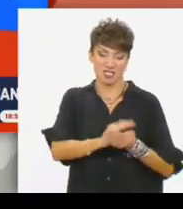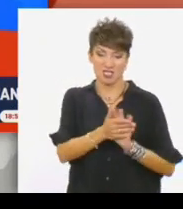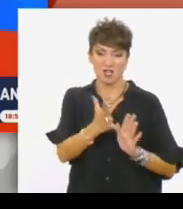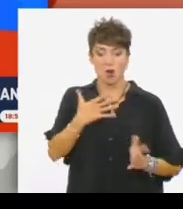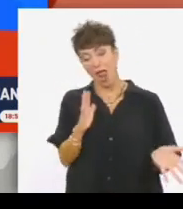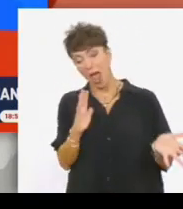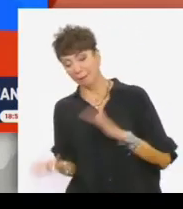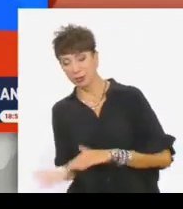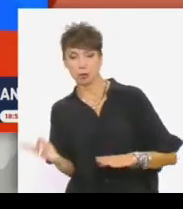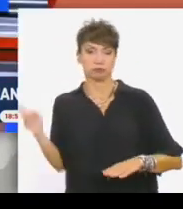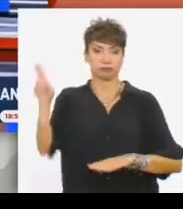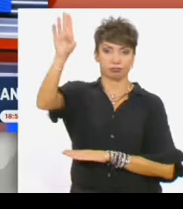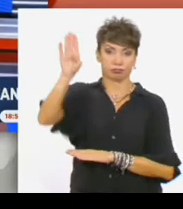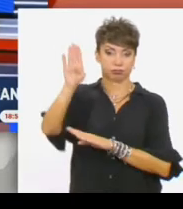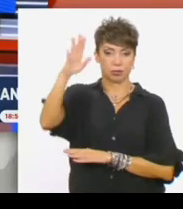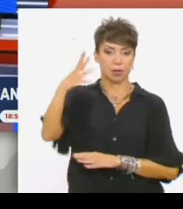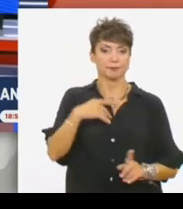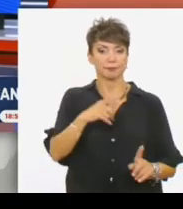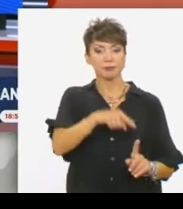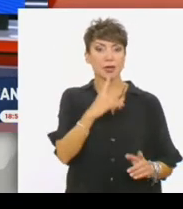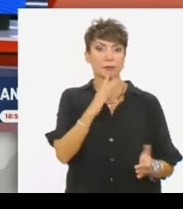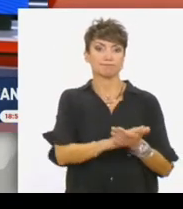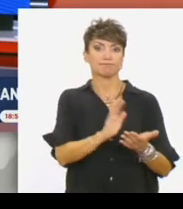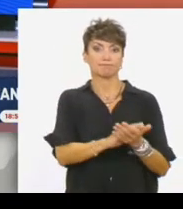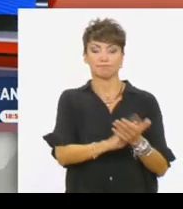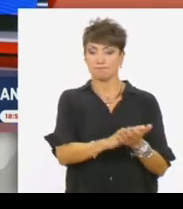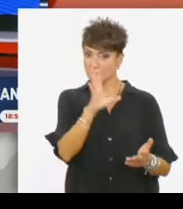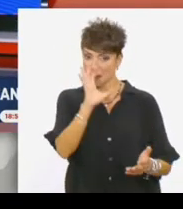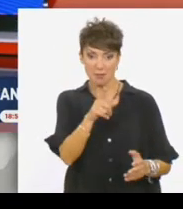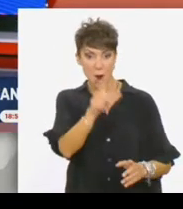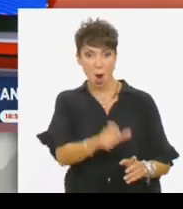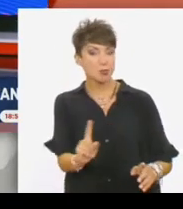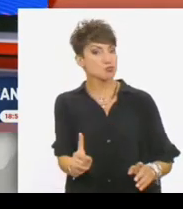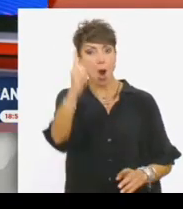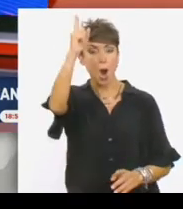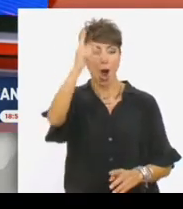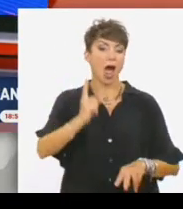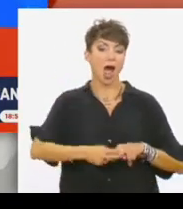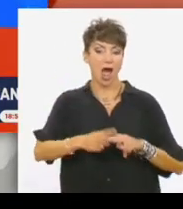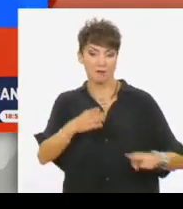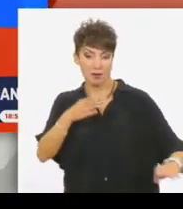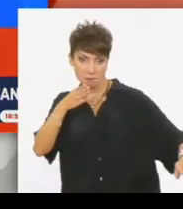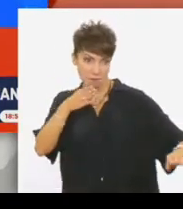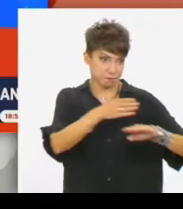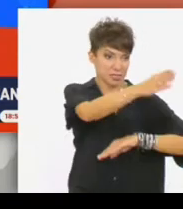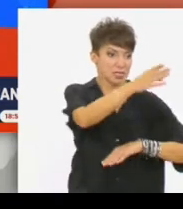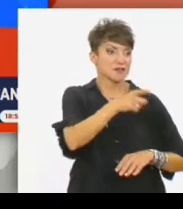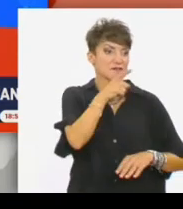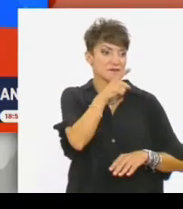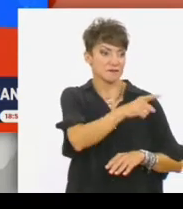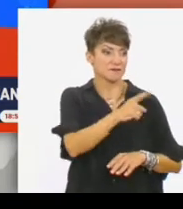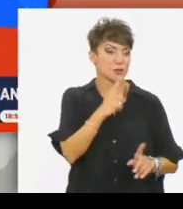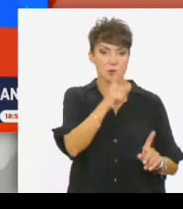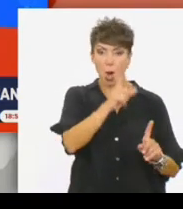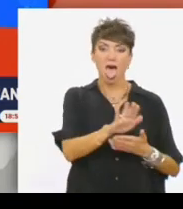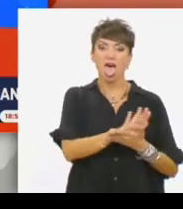σπίτι φρούριο και να δεις σε αυτόν άνθρωπο να τον γνωρίσεις από κοντά. Στο ησυχαστήριο, όπως το αποκαλεί ο ίδιος, στο στρατηγείο του Φετουλάχου Βουλέν, θεωρείται